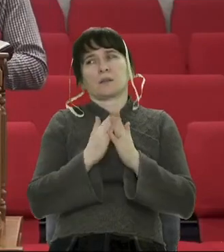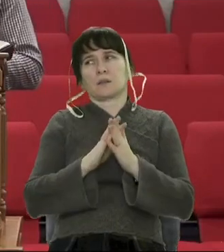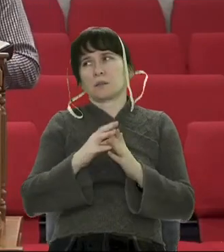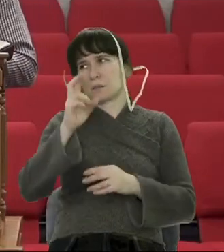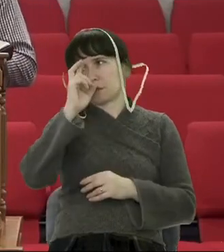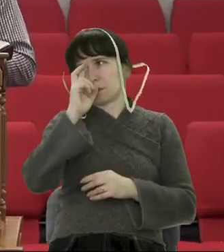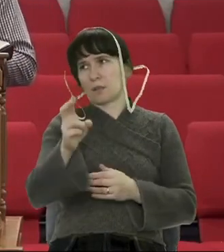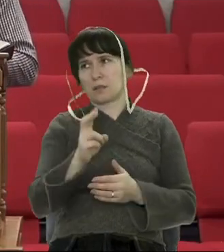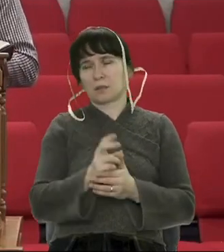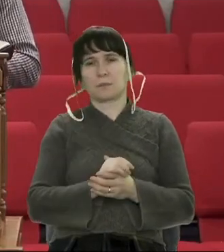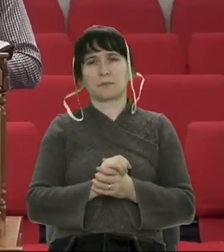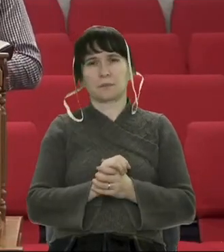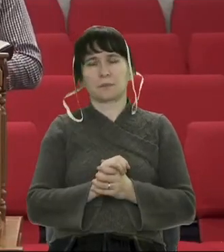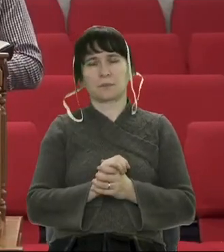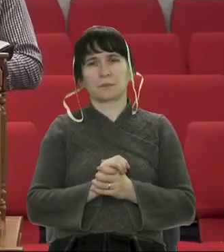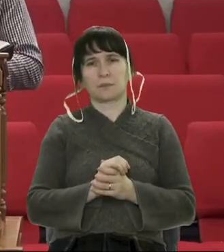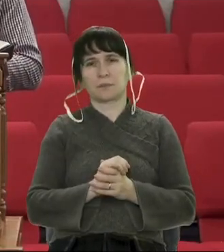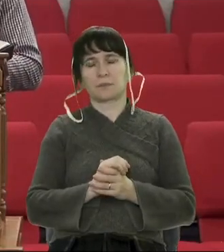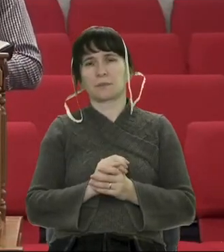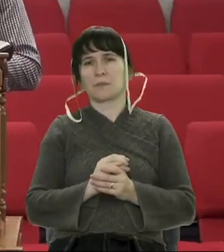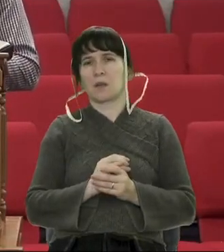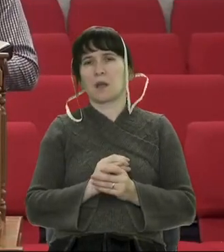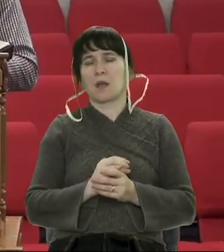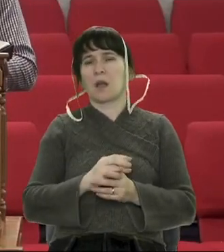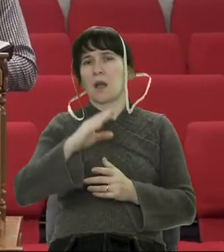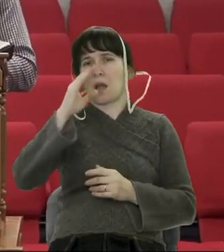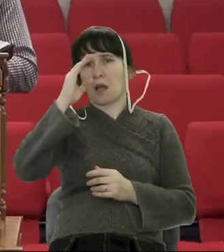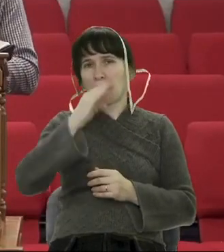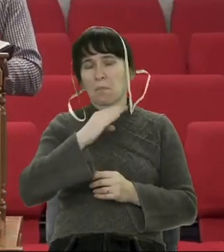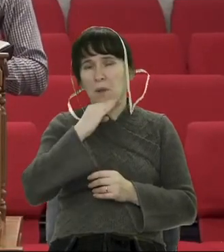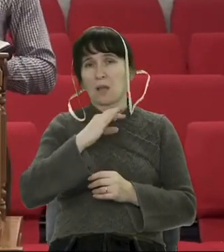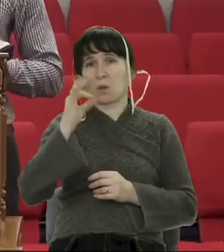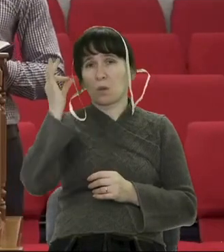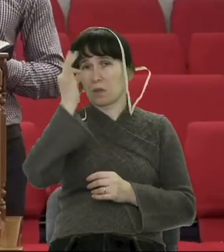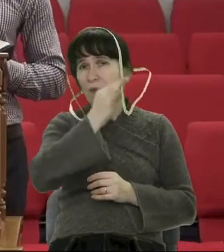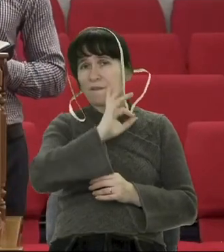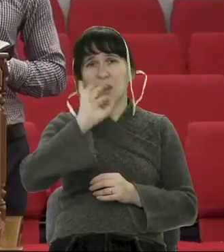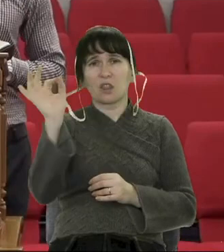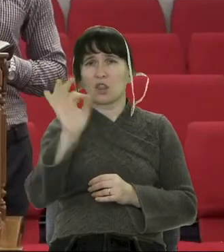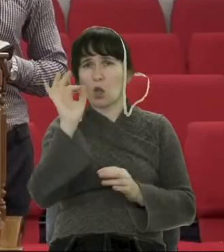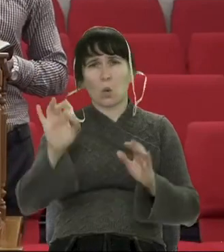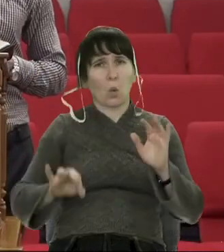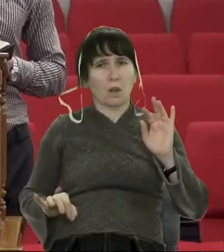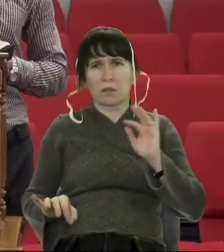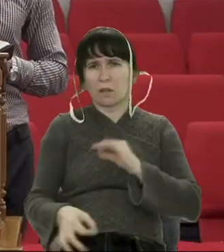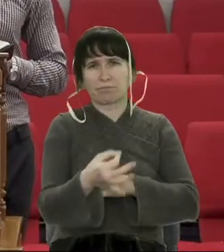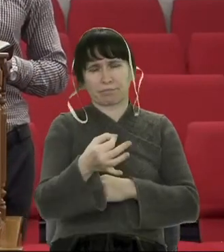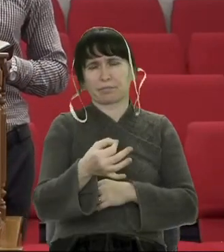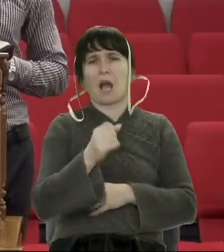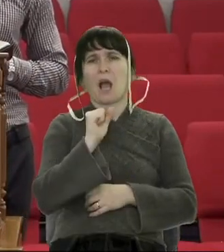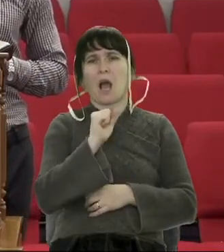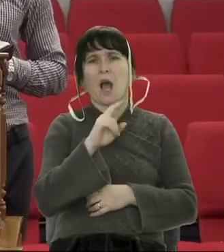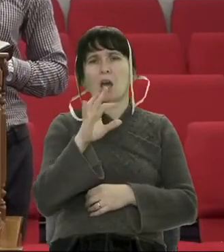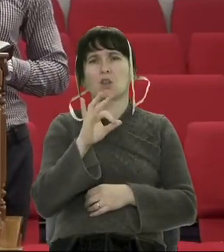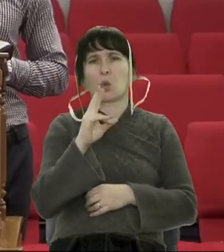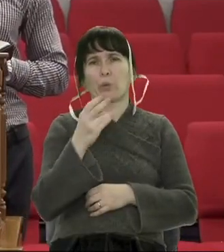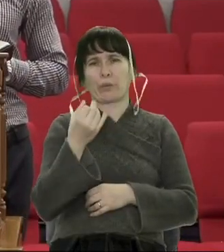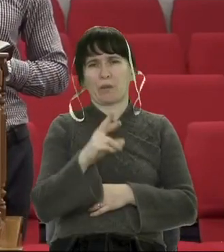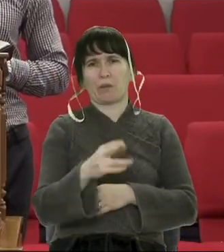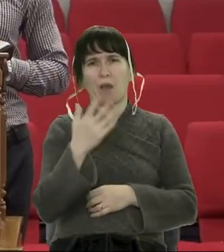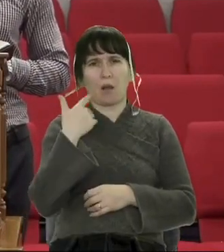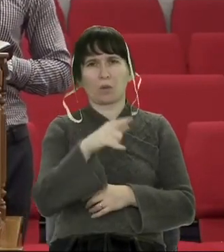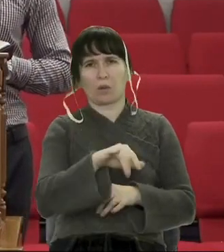Проте його батько Давид ніколи йому не дорікнув і не спитав це про Адонію. Навіщо ти все це робиш, коли він в себе заводив